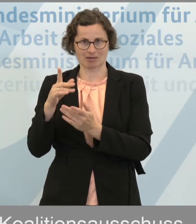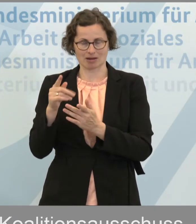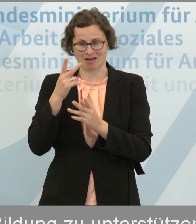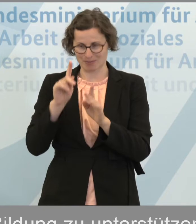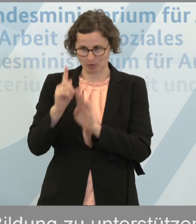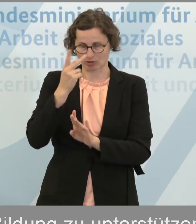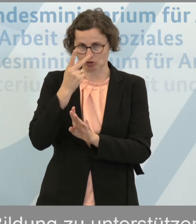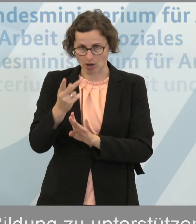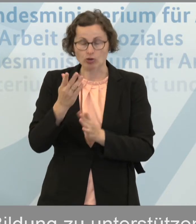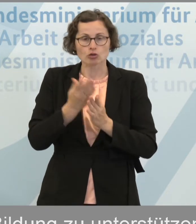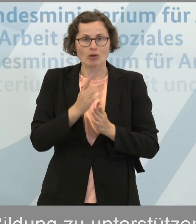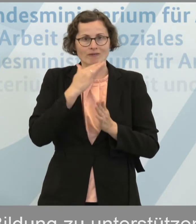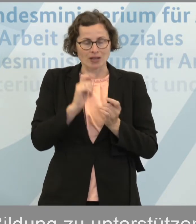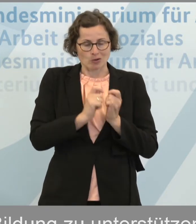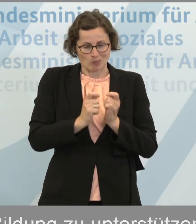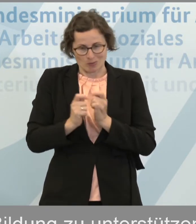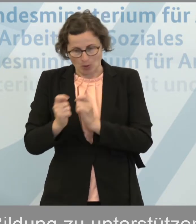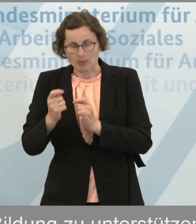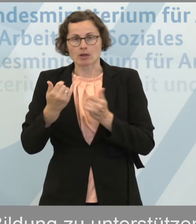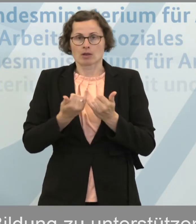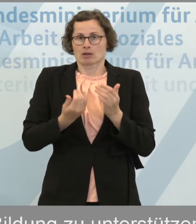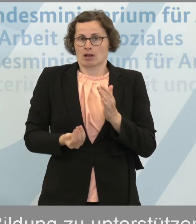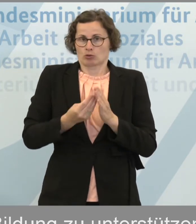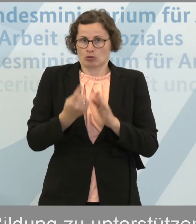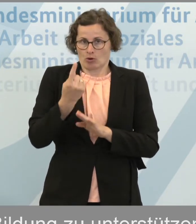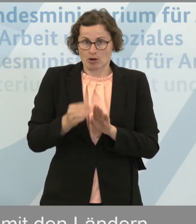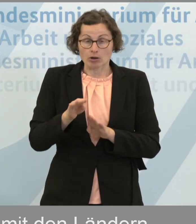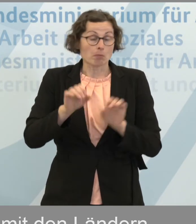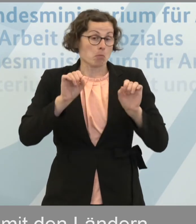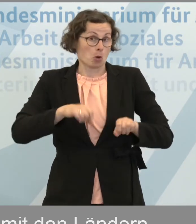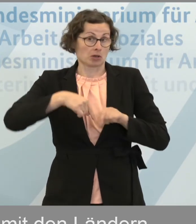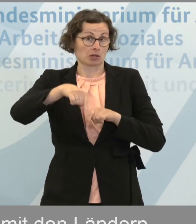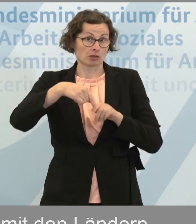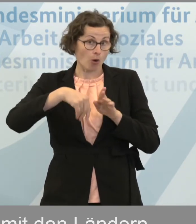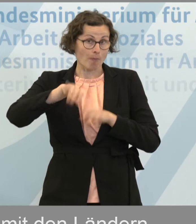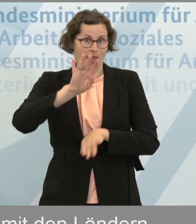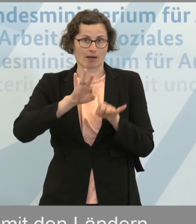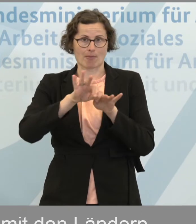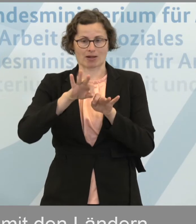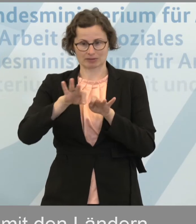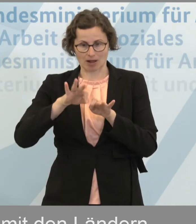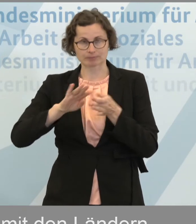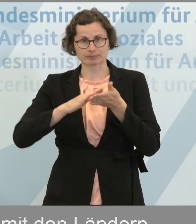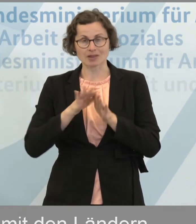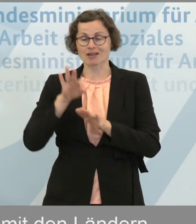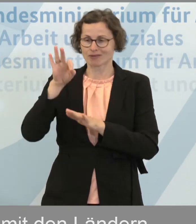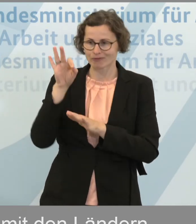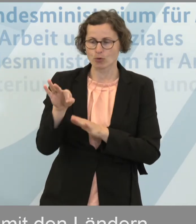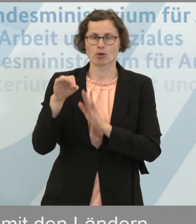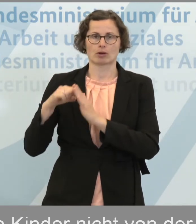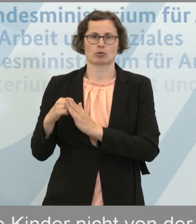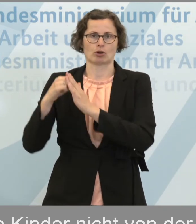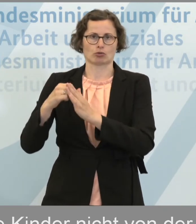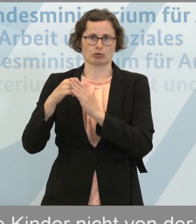haben. Das ist ein weiterer Schritt. Ich will nicht ausschließen, dass im Verlauf dieser Krise auch noch weitere Maßnahmen zur Unterstützung von bedürftigen Kindern und